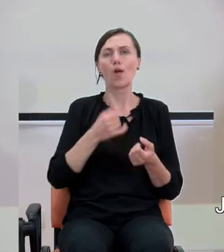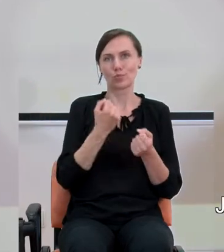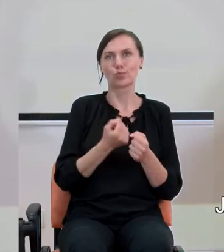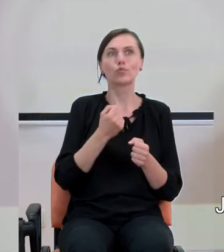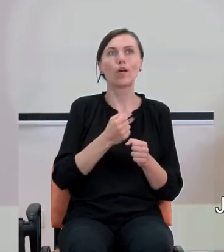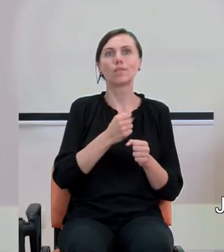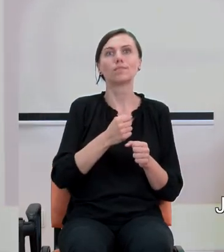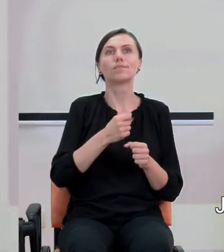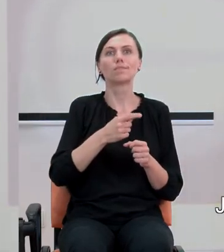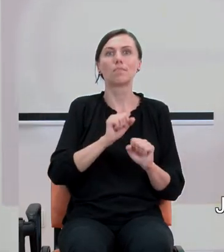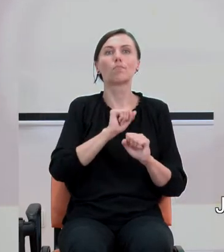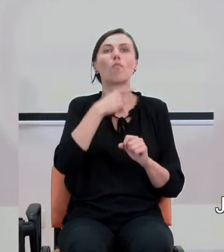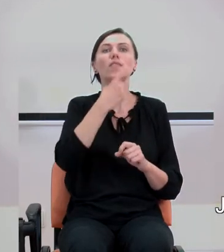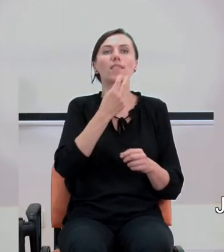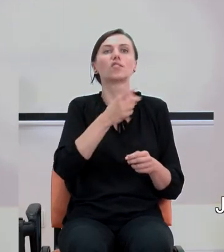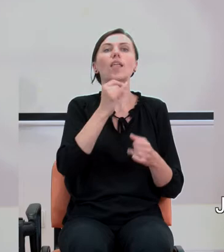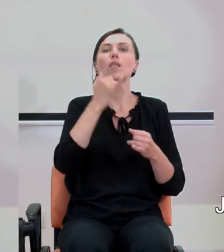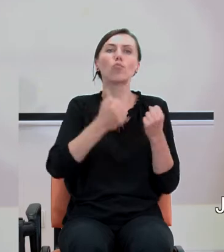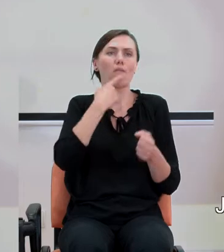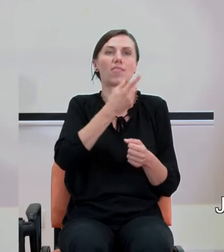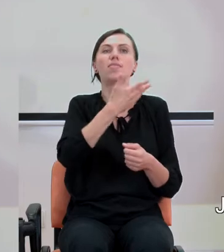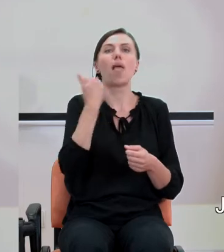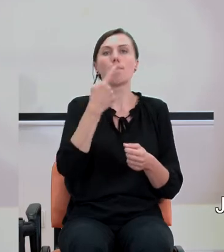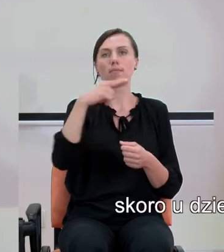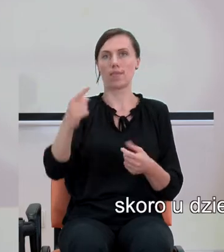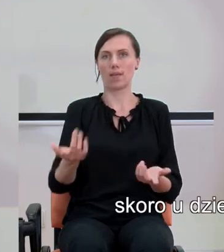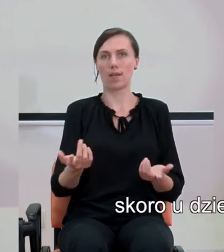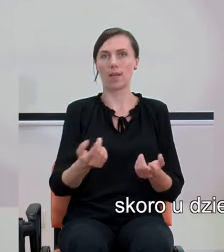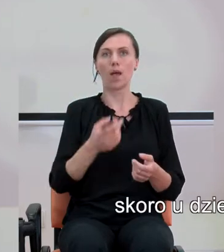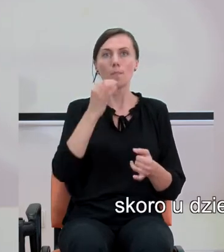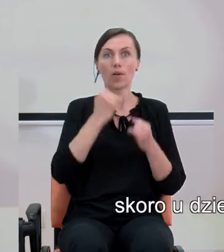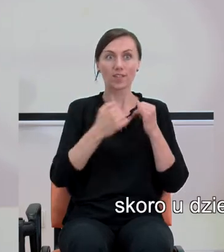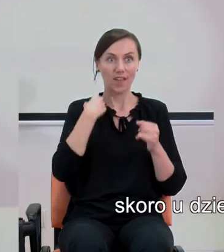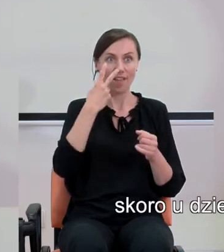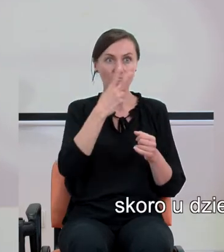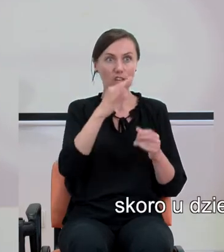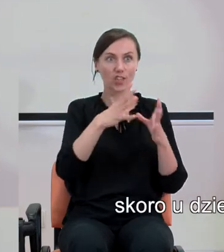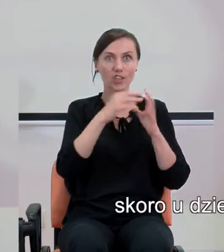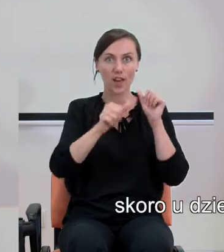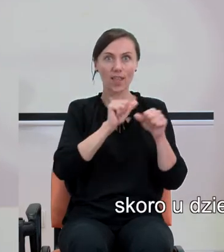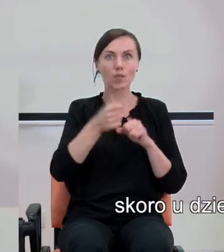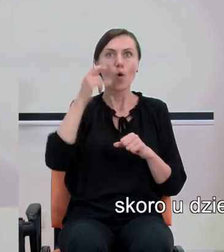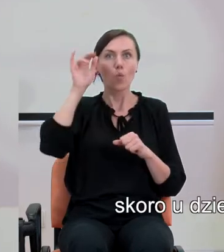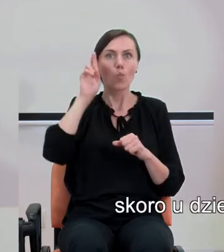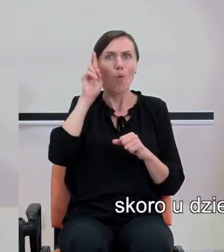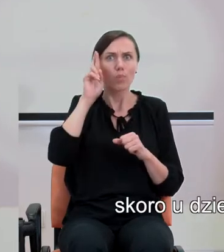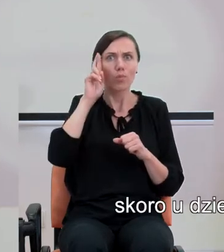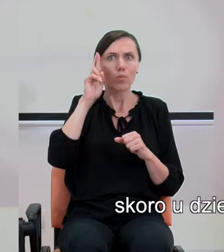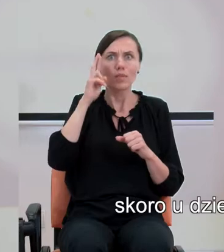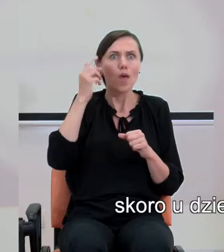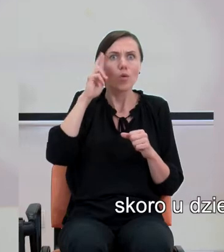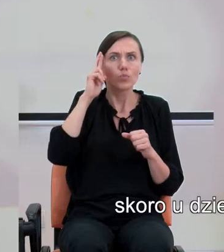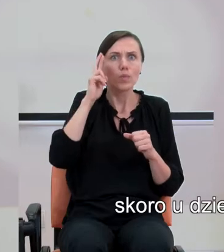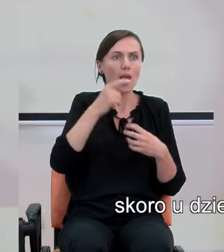nieistnienia dyskalkuli, skoro u dziesięciolatka istnieje kłopot na poziomie mózgu z